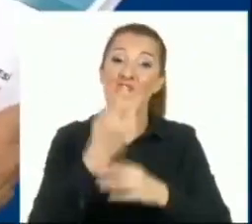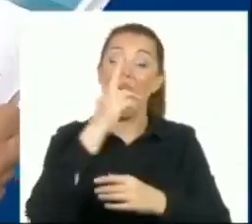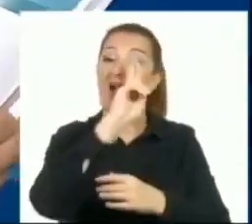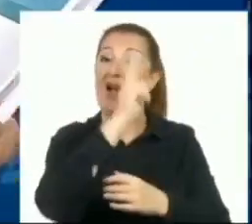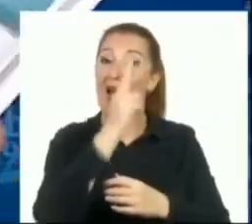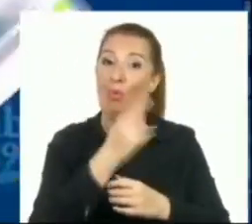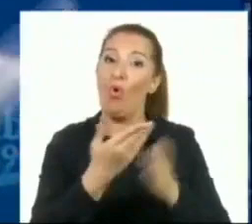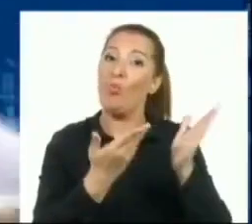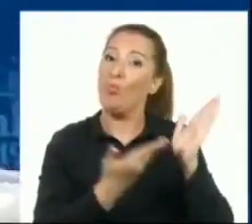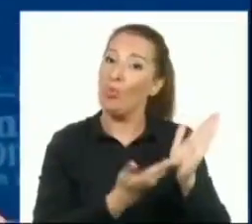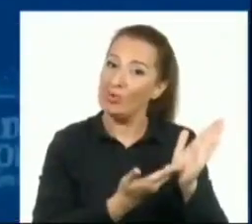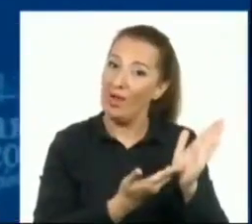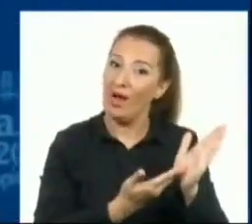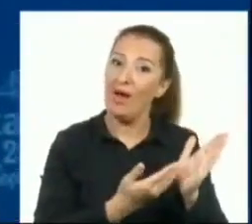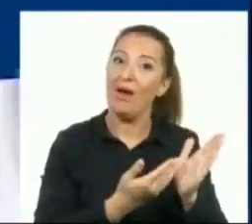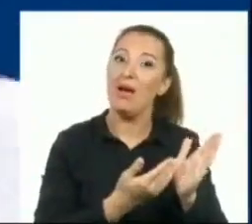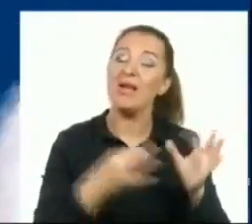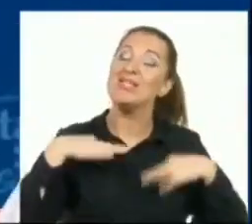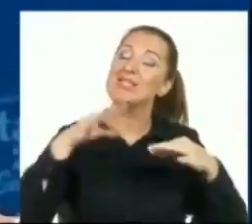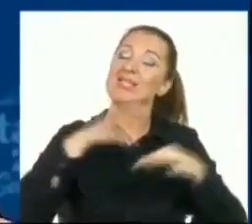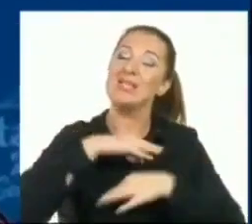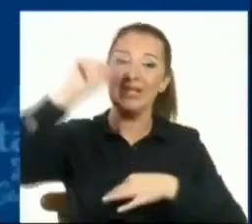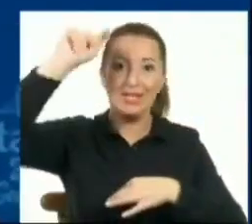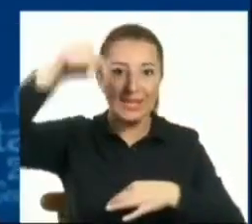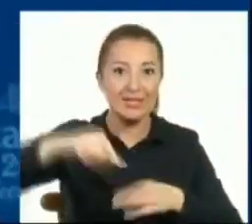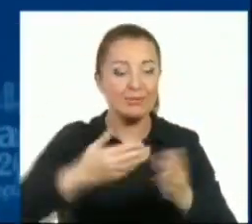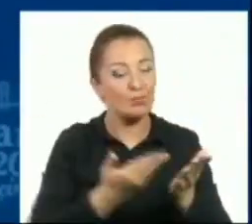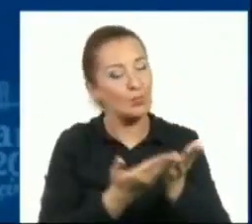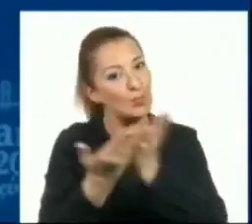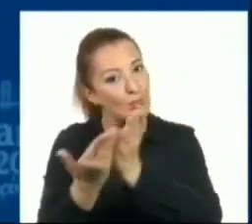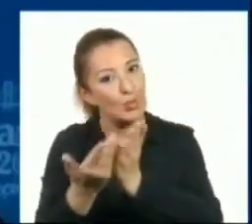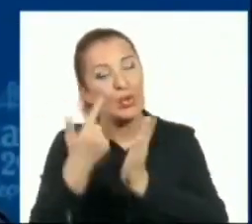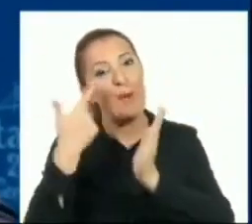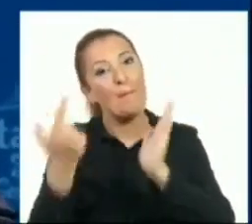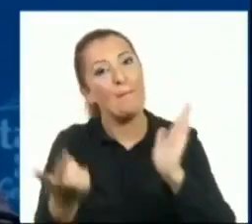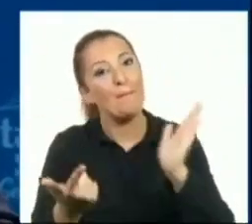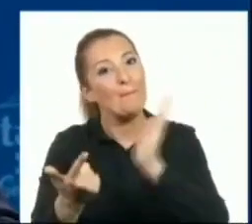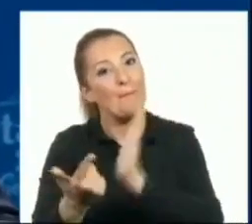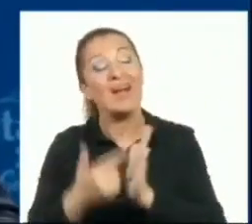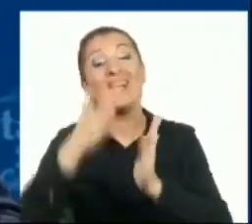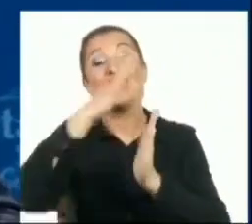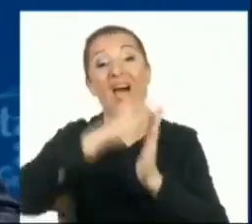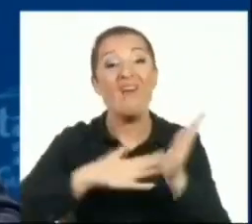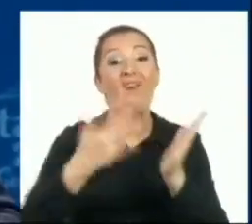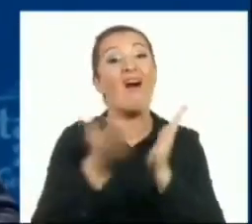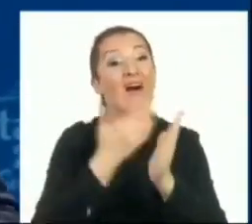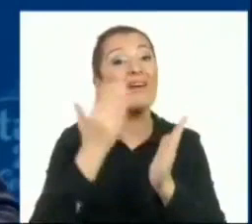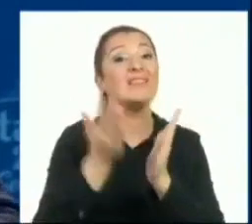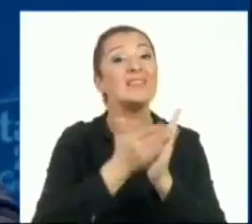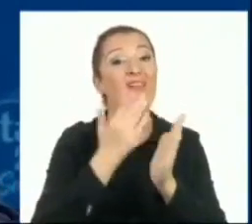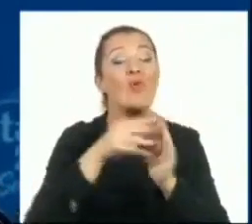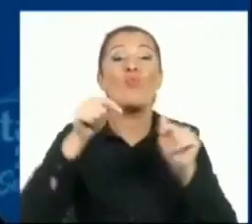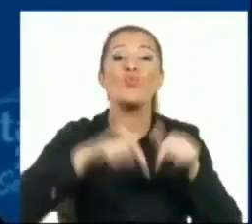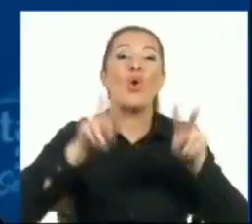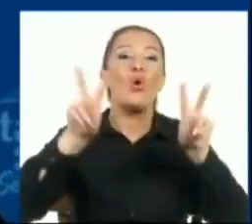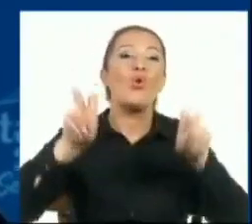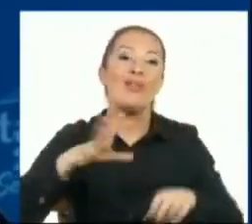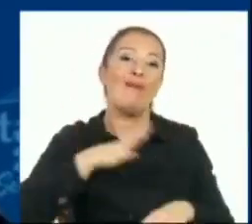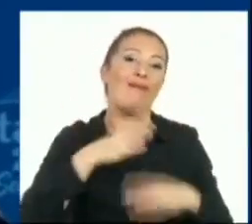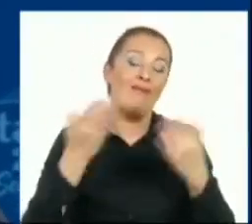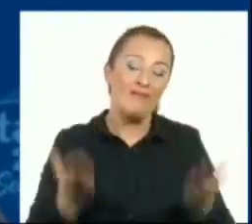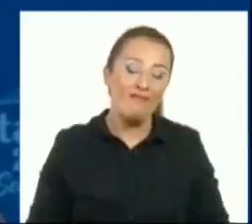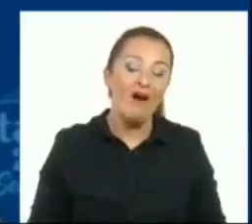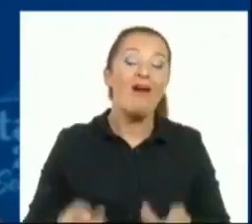Sayın Yıldırım'a burada takdim ederim. Söyleyeceklerimin de sayfalar sayfa burada konuları mevcuttur.